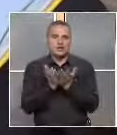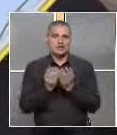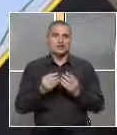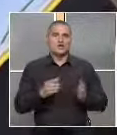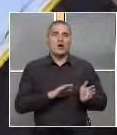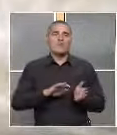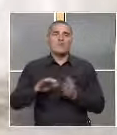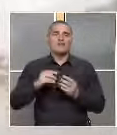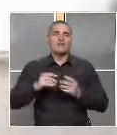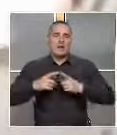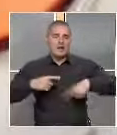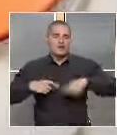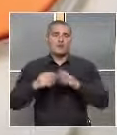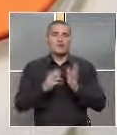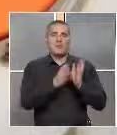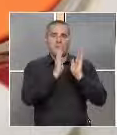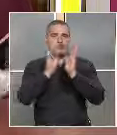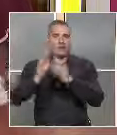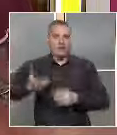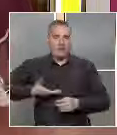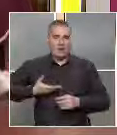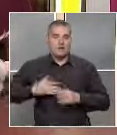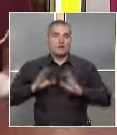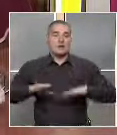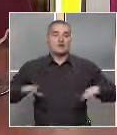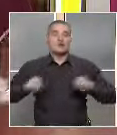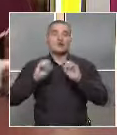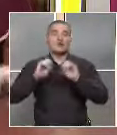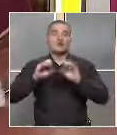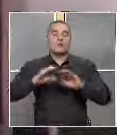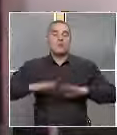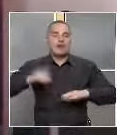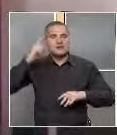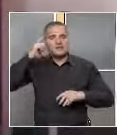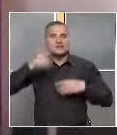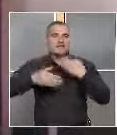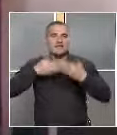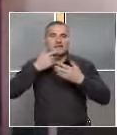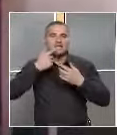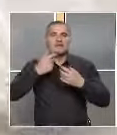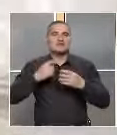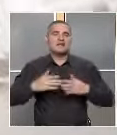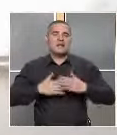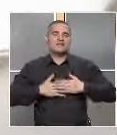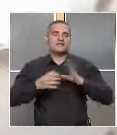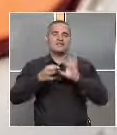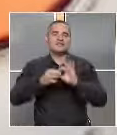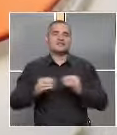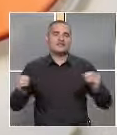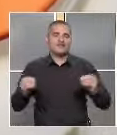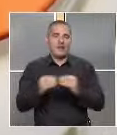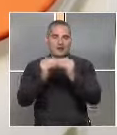регионалната библиотека в Бълголевград. Децата от рубриката «Малките мислители» разказват за традициите, свързани с велик ден.